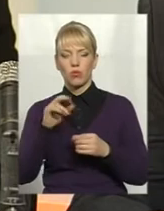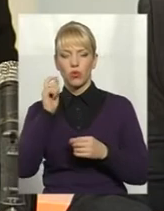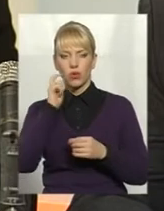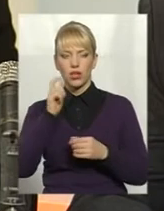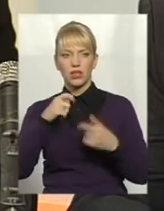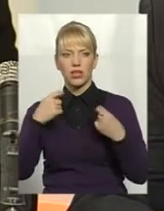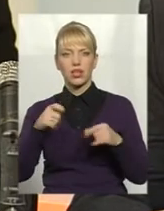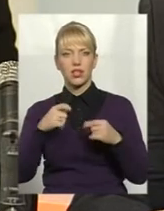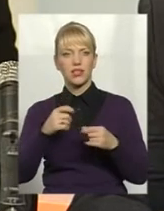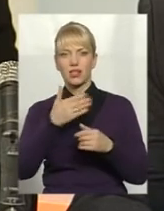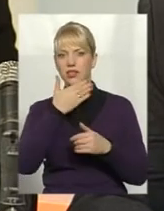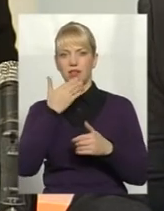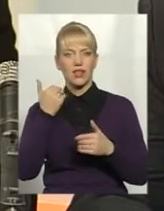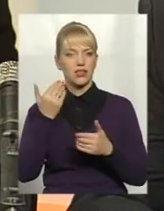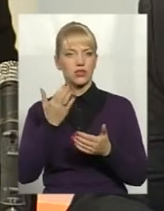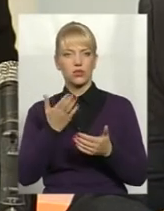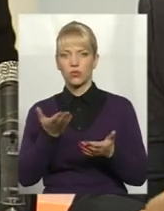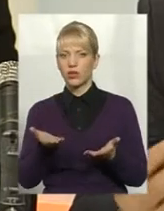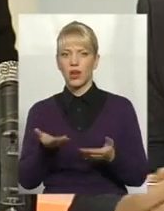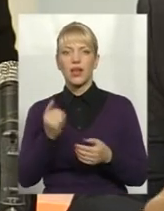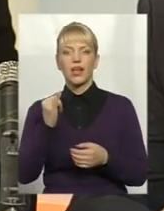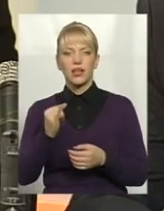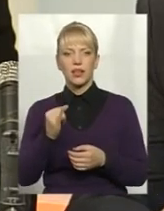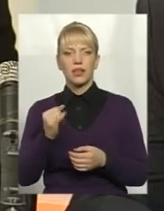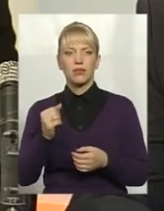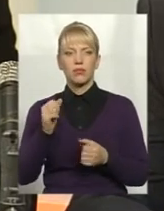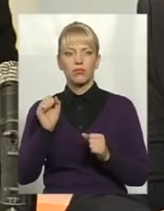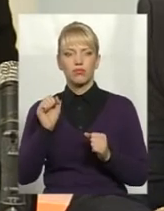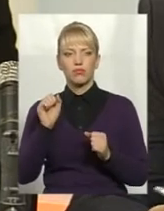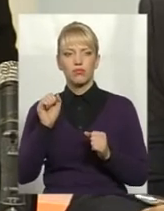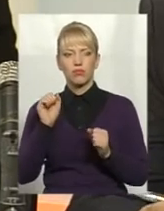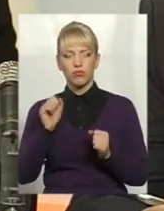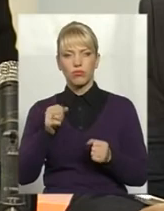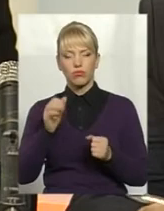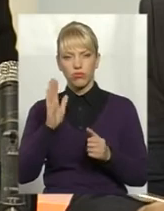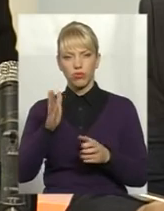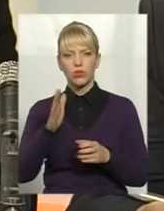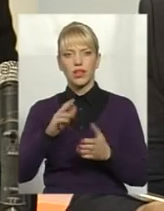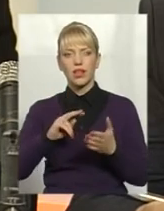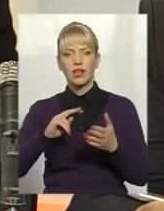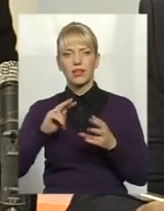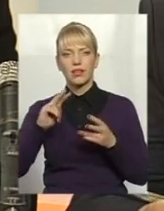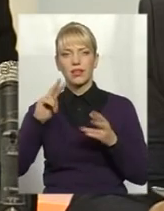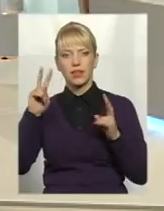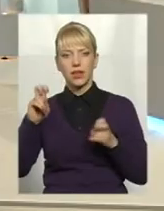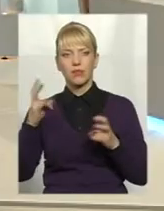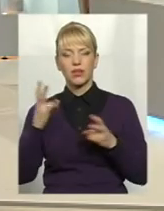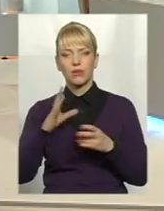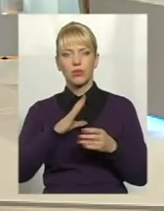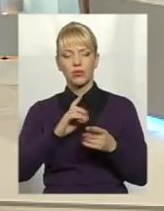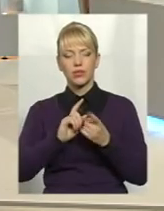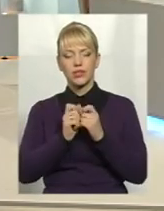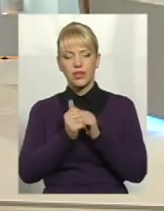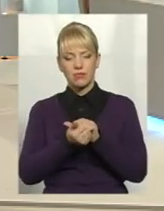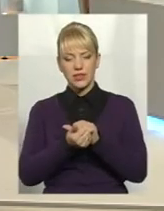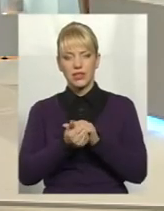реалізації практично не існує. От буде, очевидно, далі тема, все-таки потрібно було замістити продукцію,